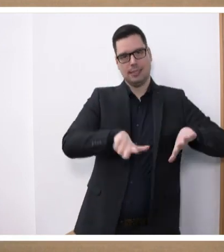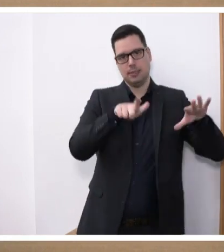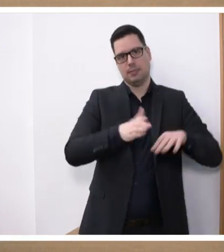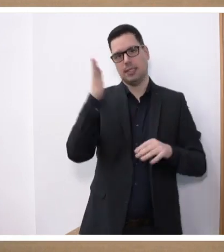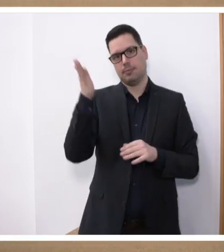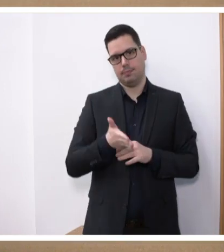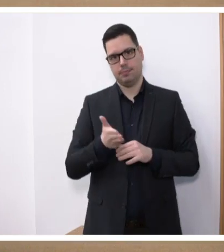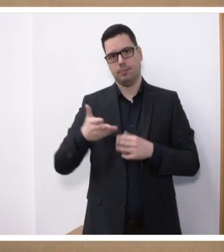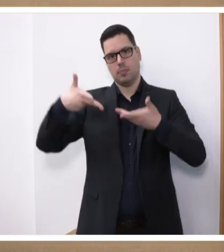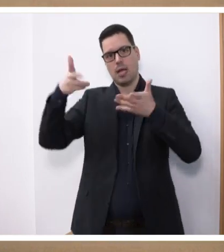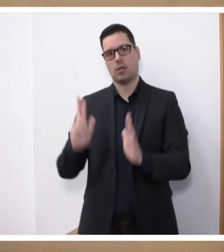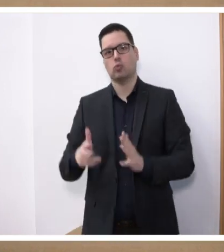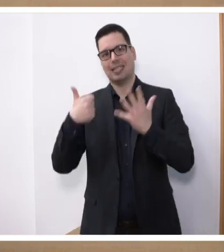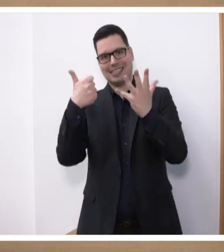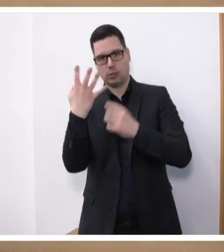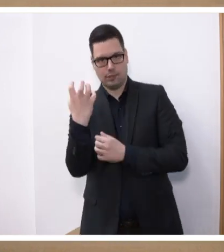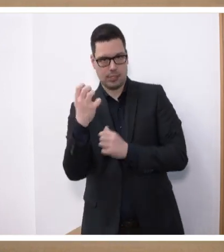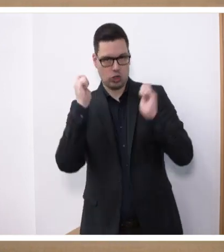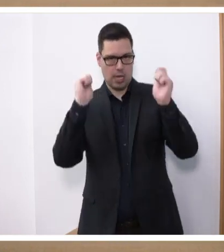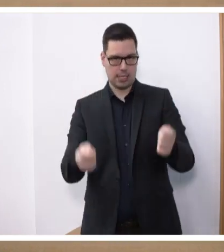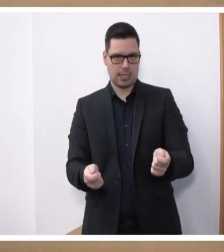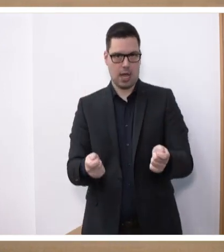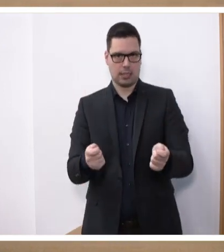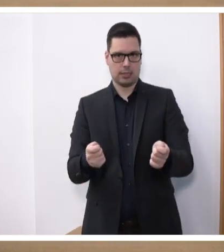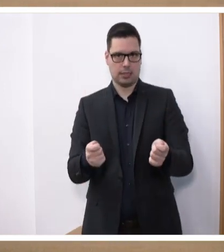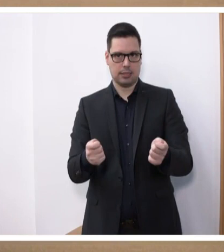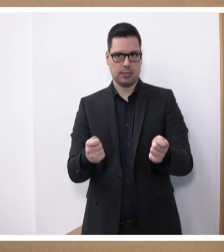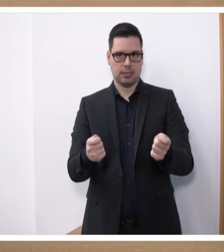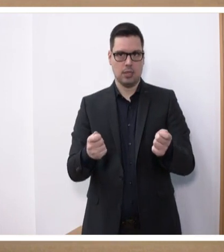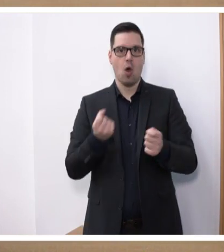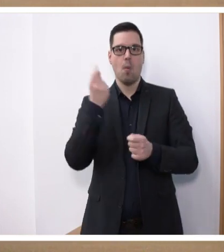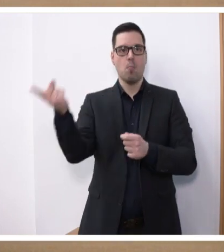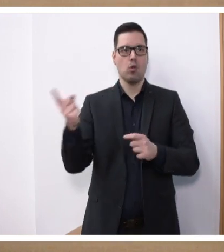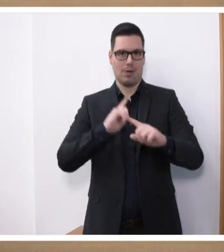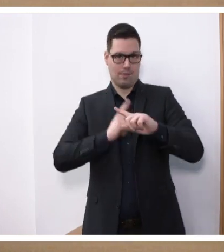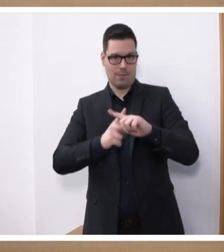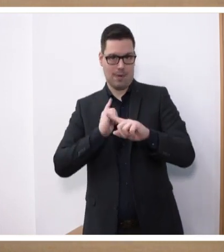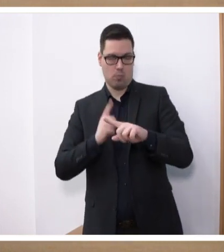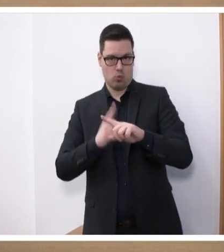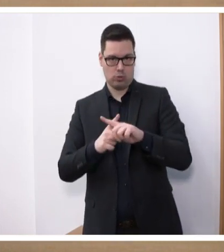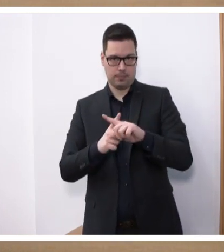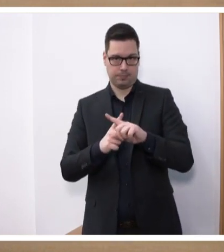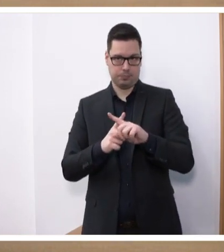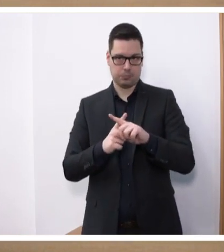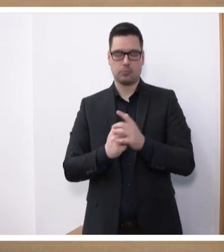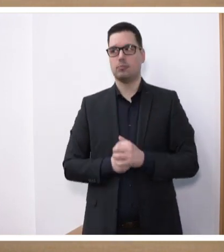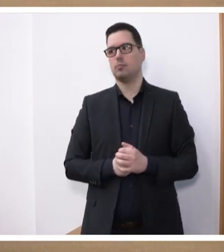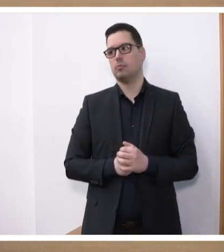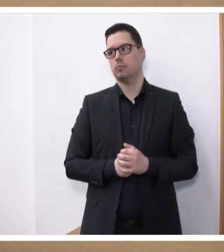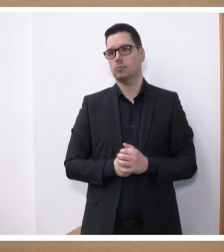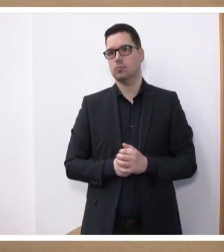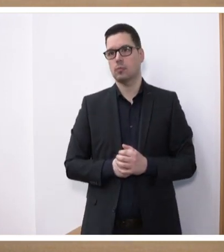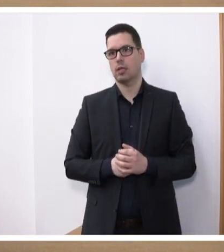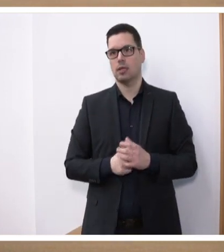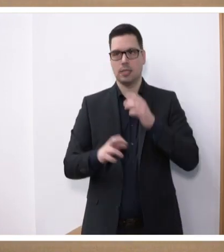-846 den Antrag betreffend illegaler Müllentsorgung den Kampfansagen eingebracht. Wer